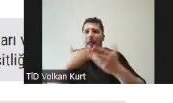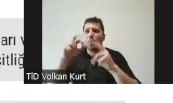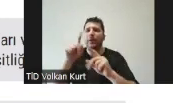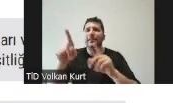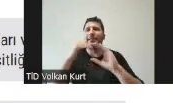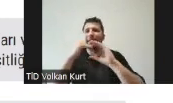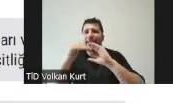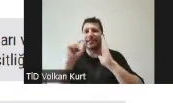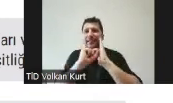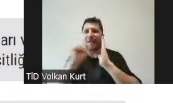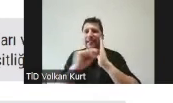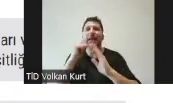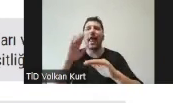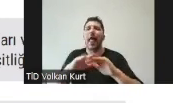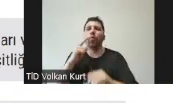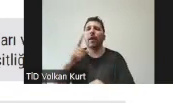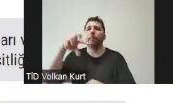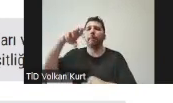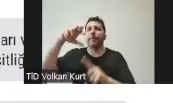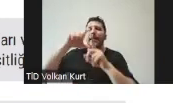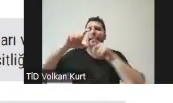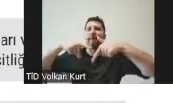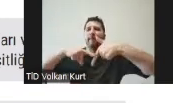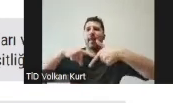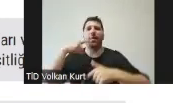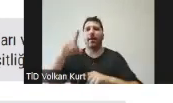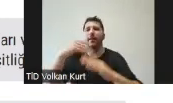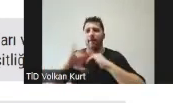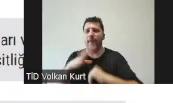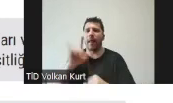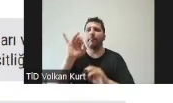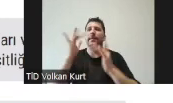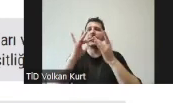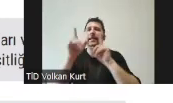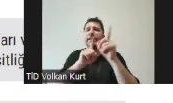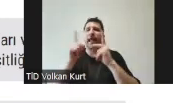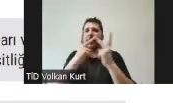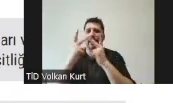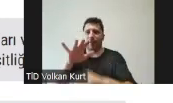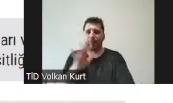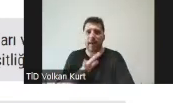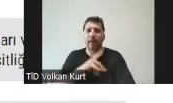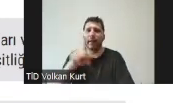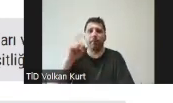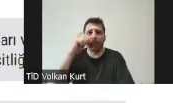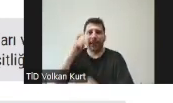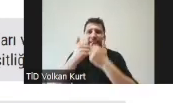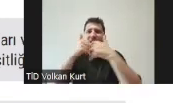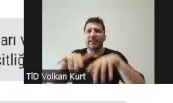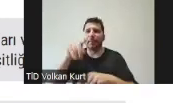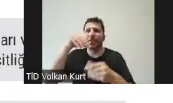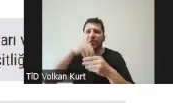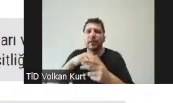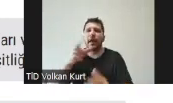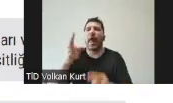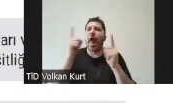elimizde olan bir pdf dokümanı var. Aynı zamanda bu internet sitesinde de mevcut. Bilgi sistemi içerisinde hesabı